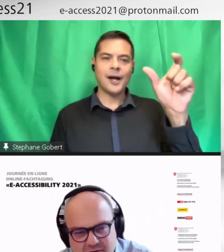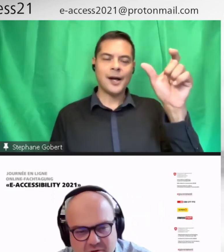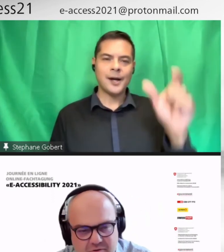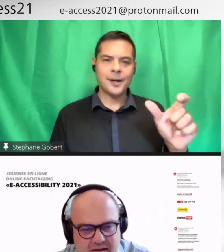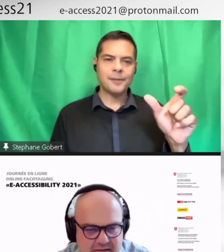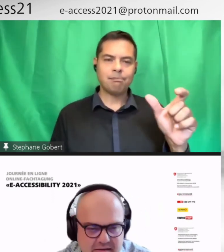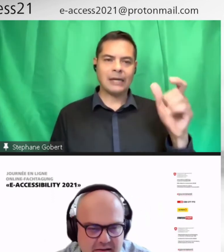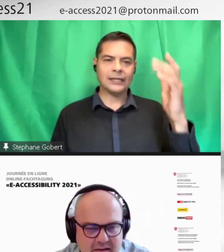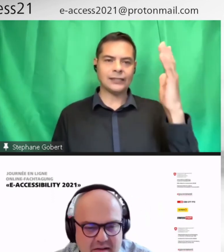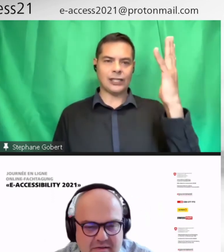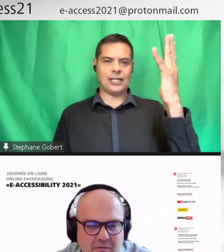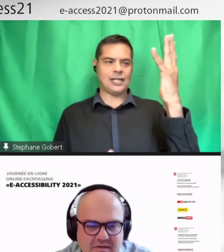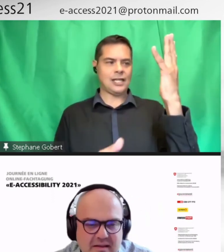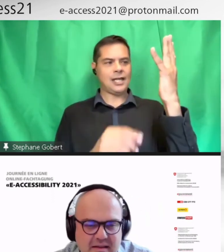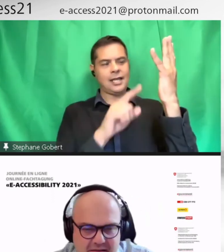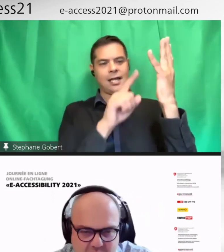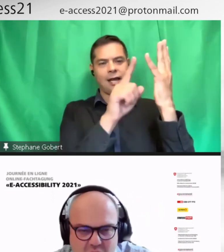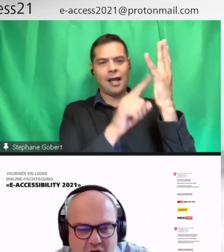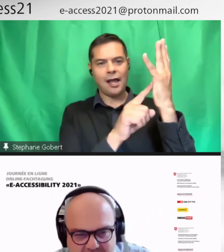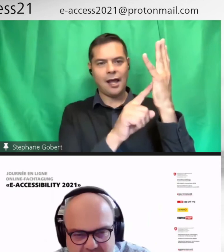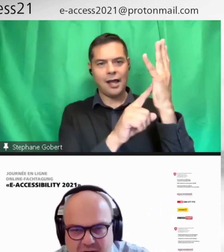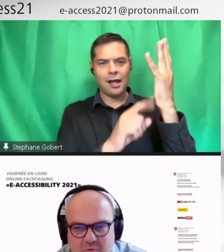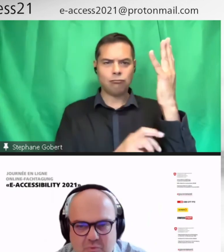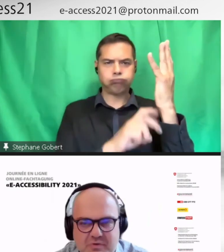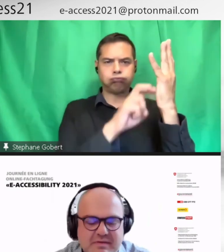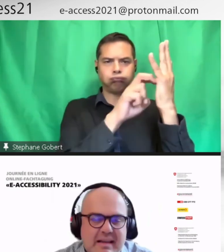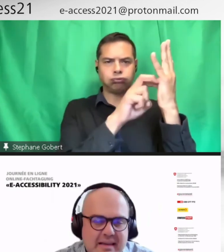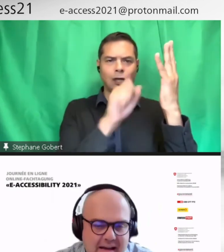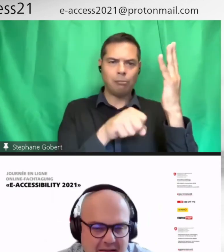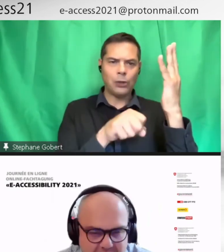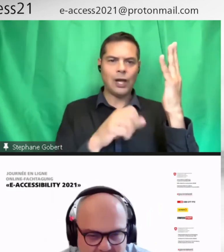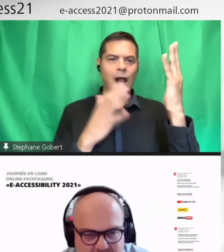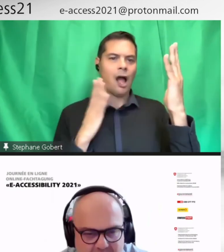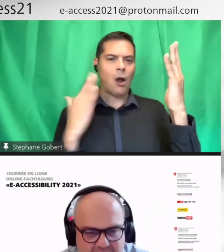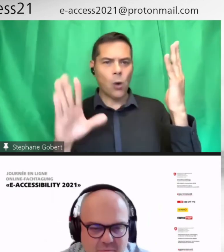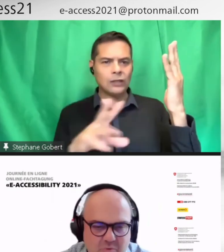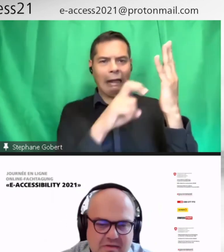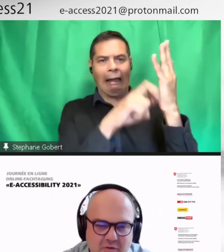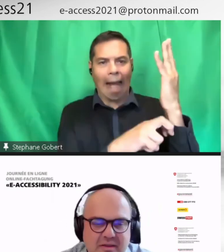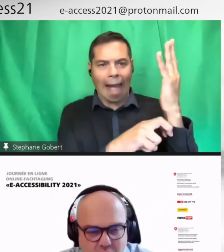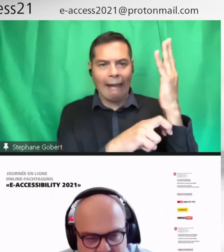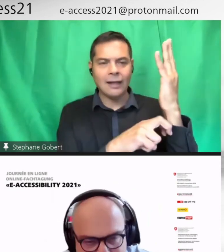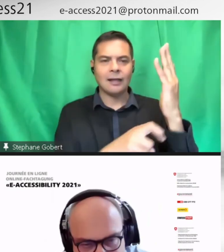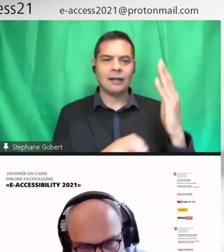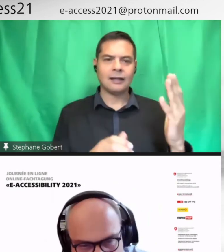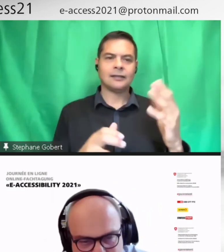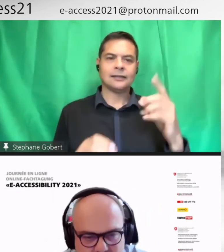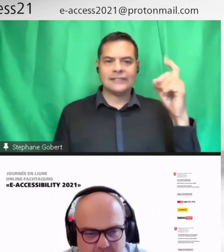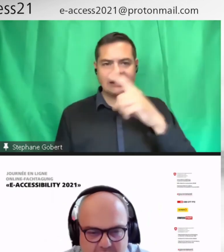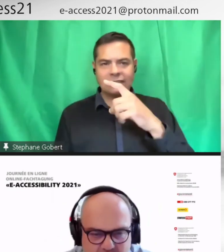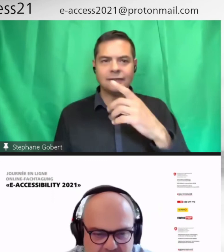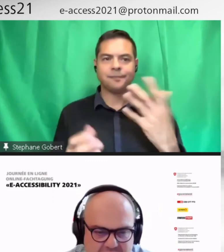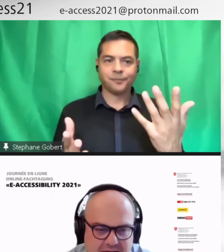de l'autre côté. Ce qu'on faisait pour rendre cette situation plus égale, on a mis à disposition des soutiens. Donc, au niveau de la